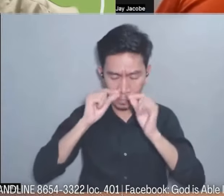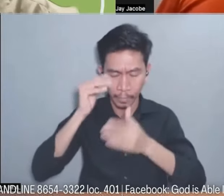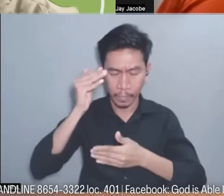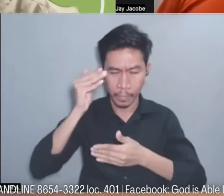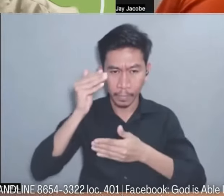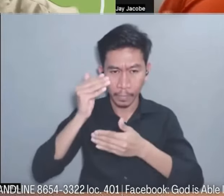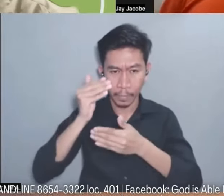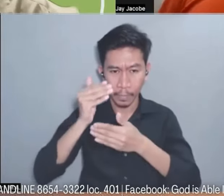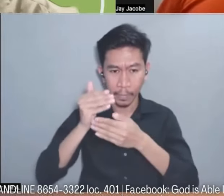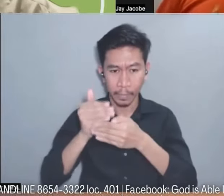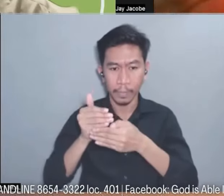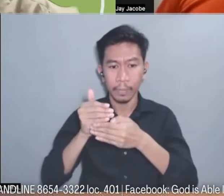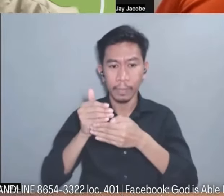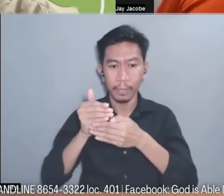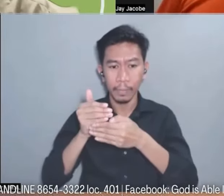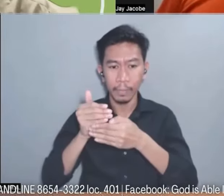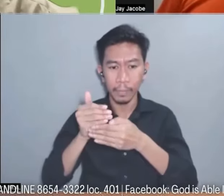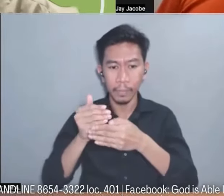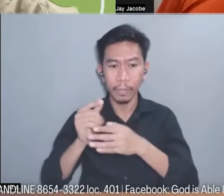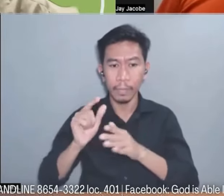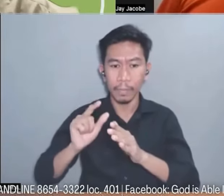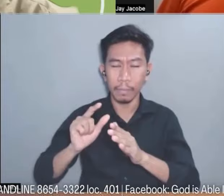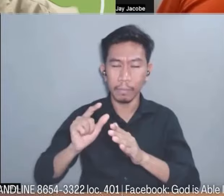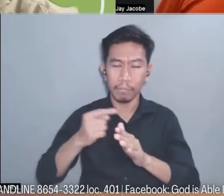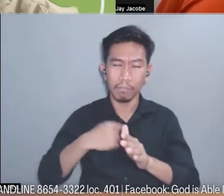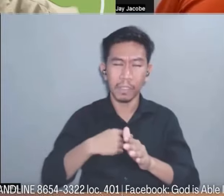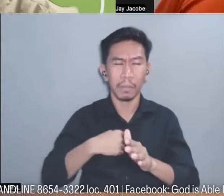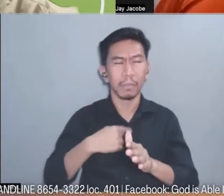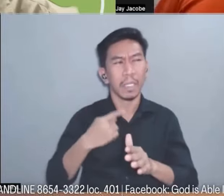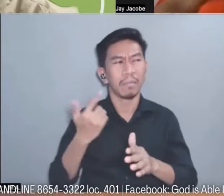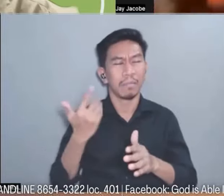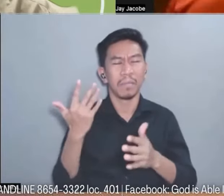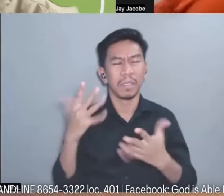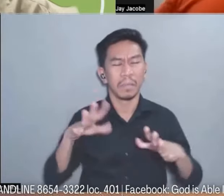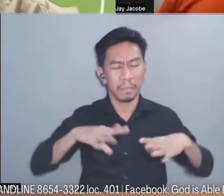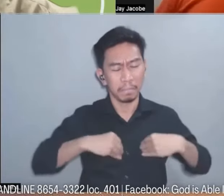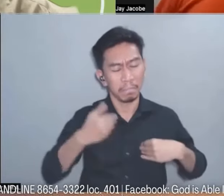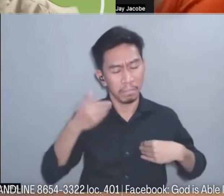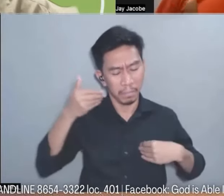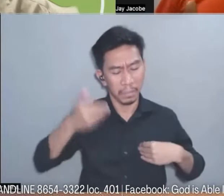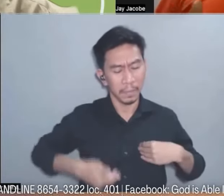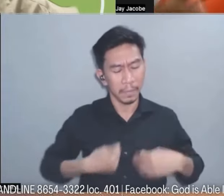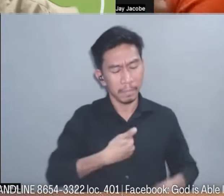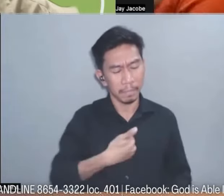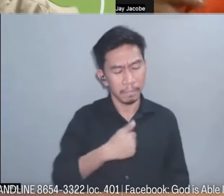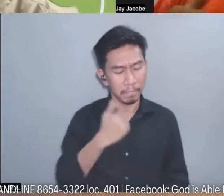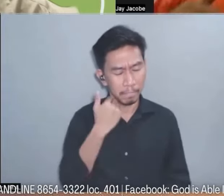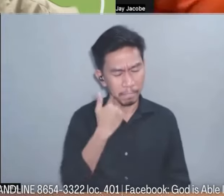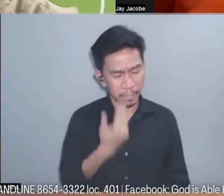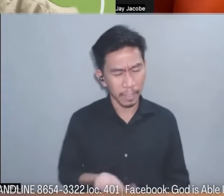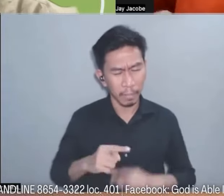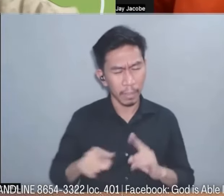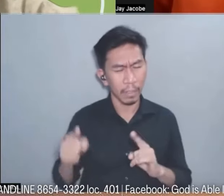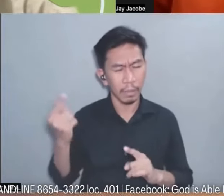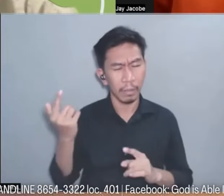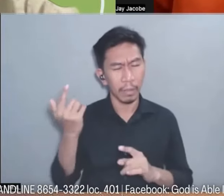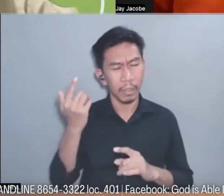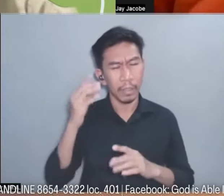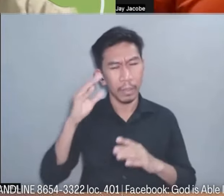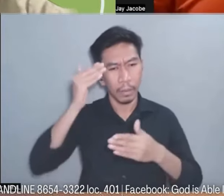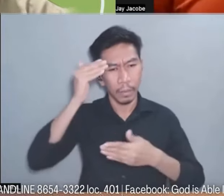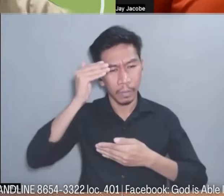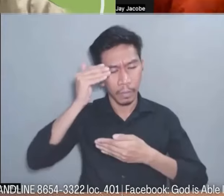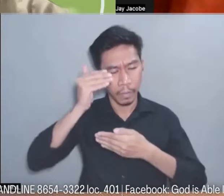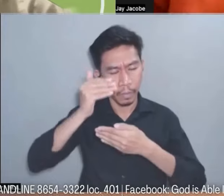nag-declare na ng death sa buhay ko ang dami pong pumasok sa isip ko hanggang sa dumating na po ako sa universe